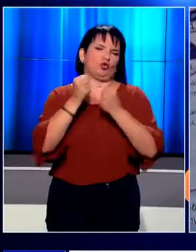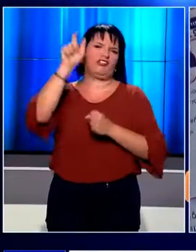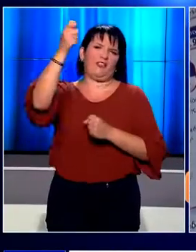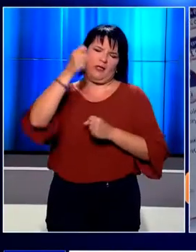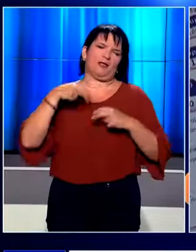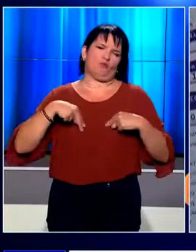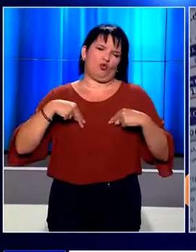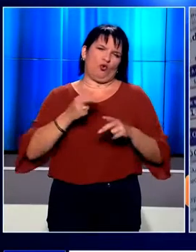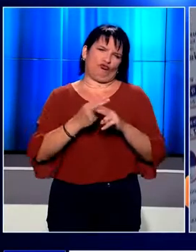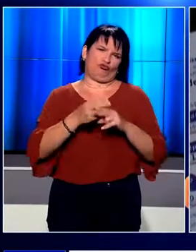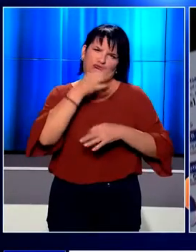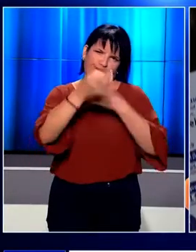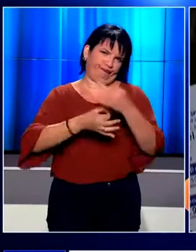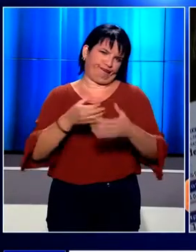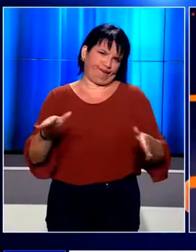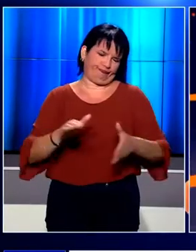δημόσιας επιχείρησης.